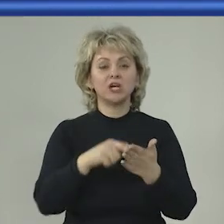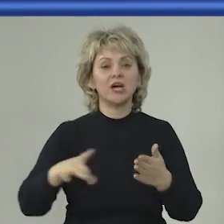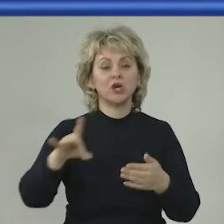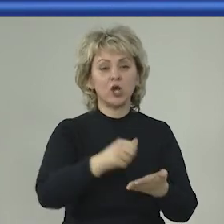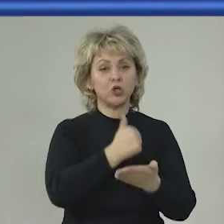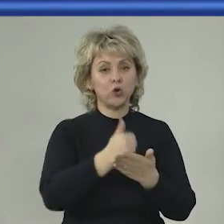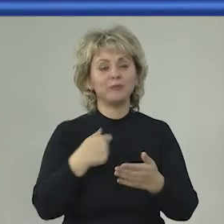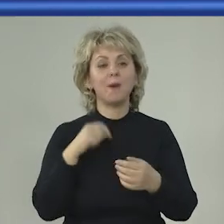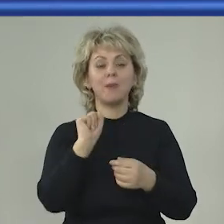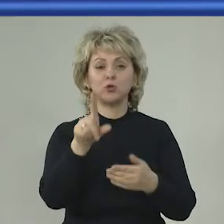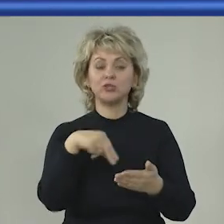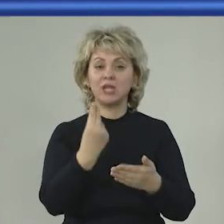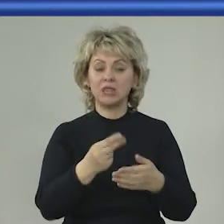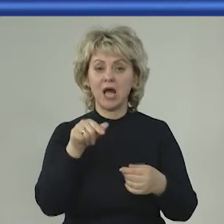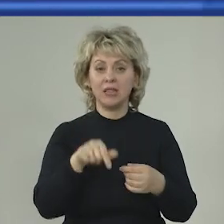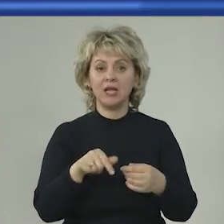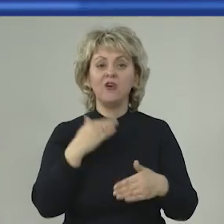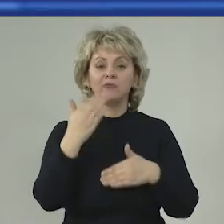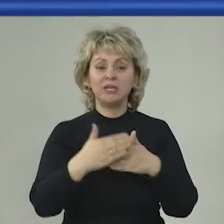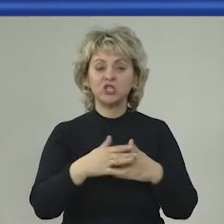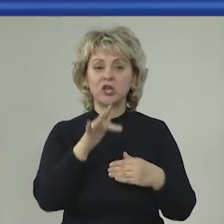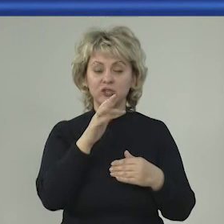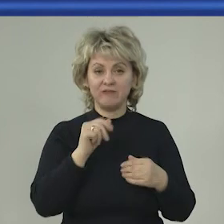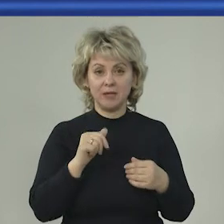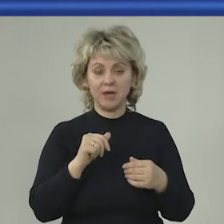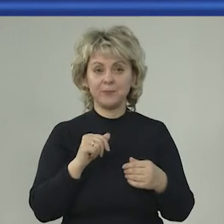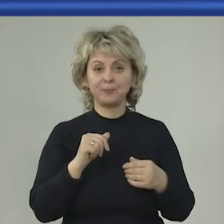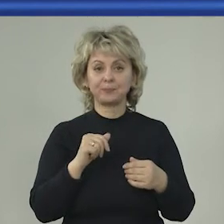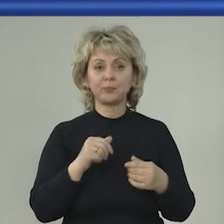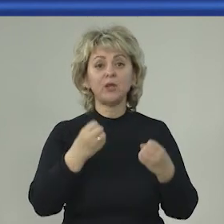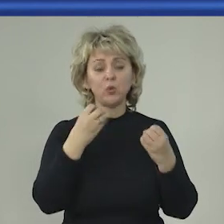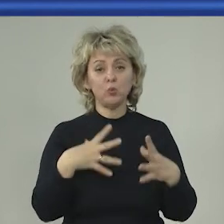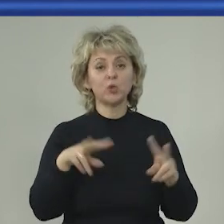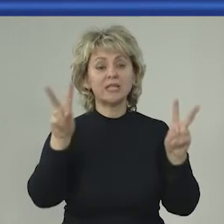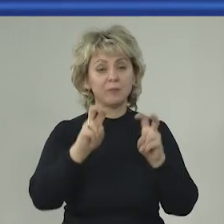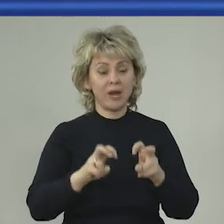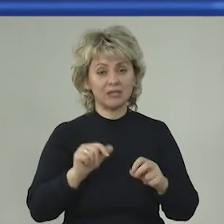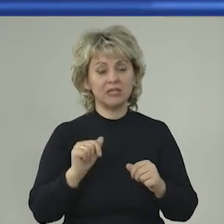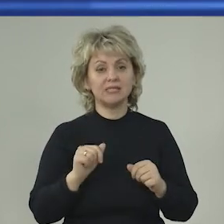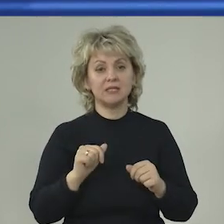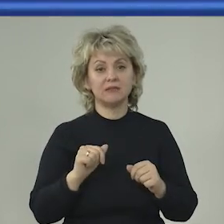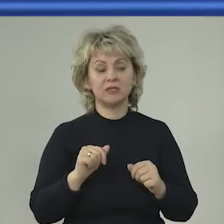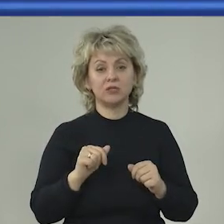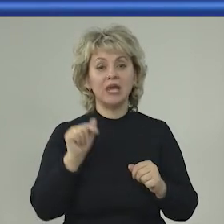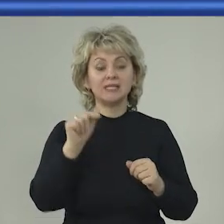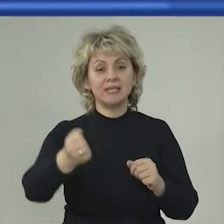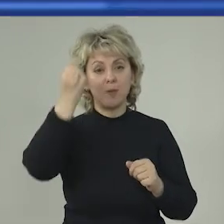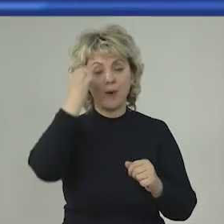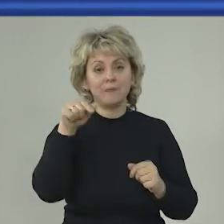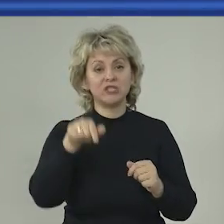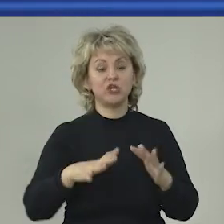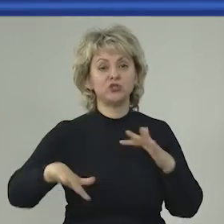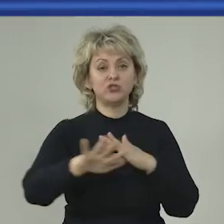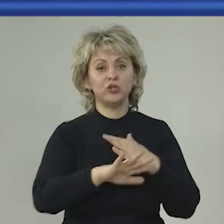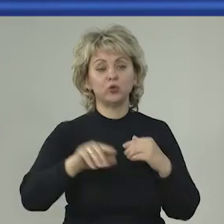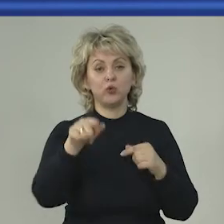слышали. Я дал поручение в ближайшее время просто проревизировать те памятники,